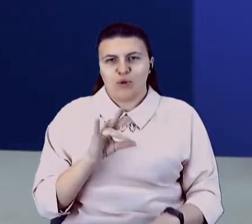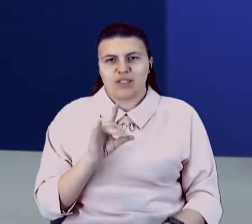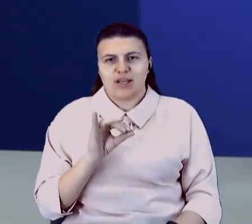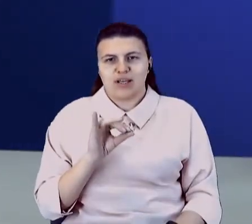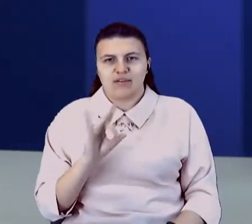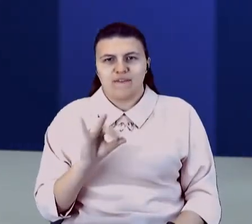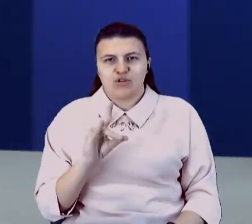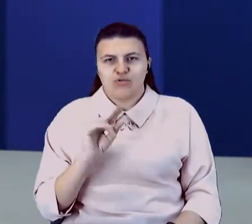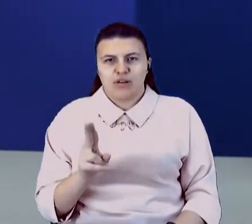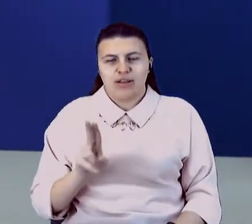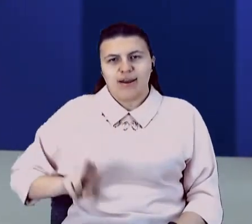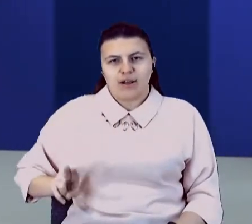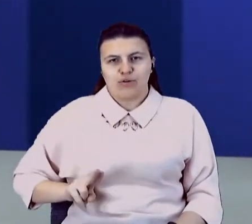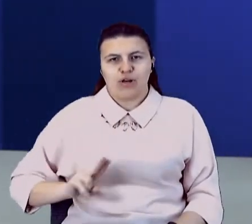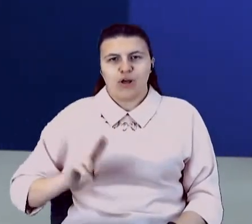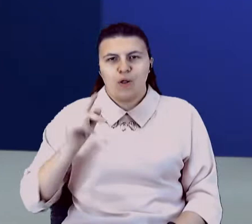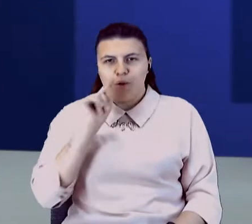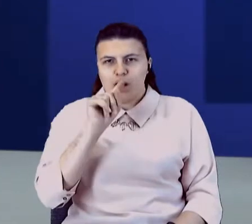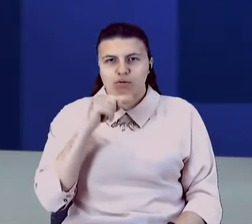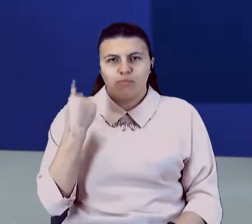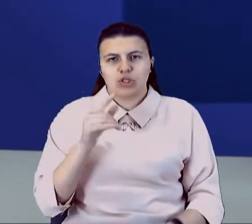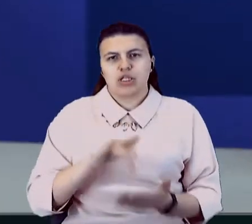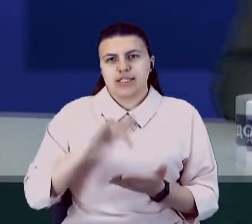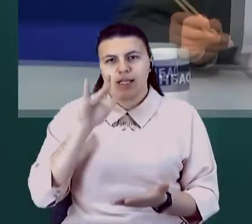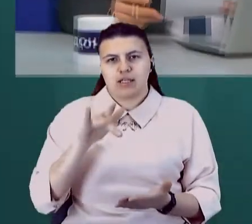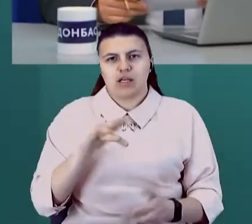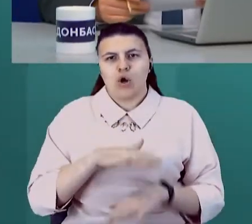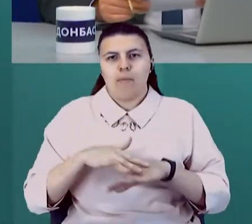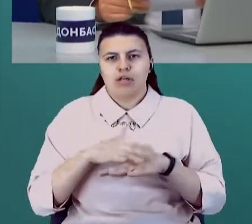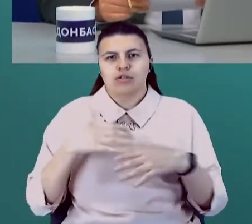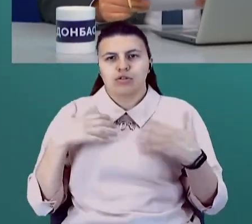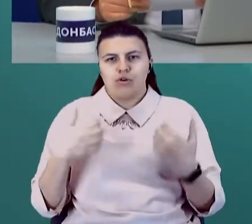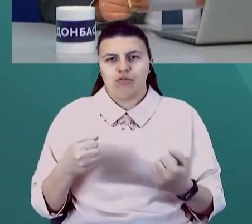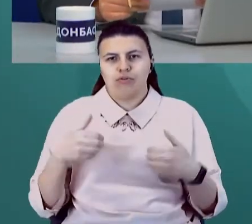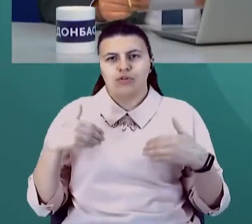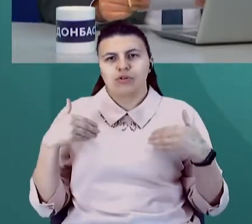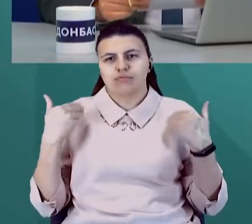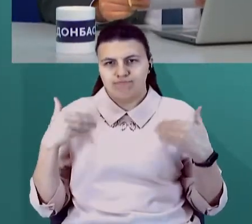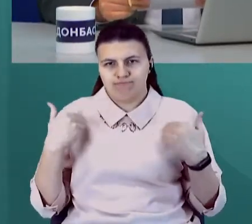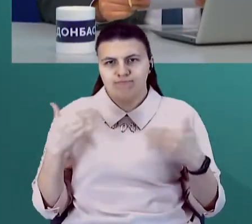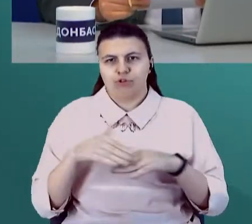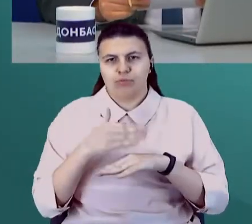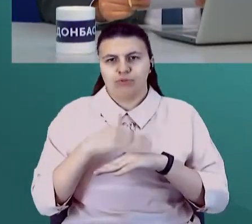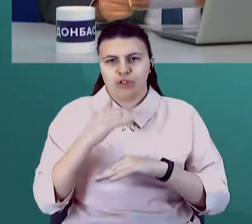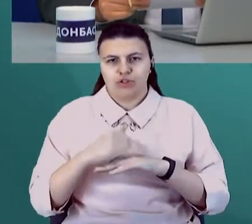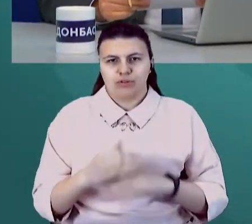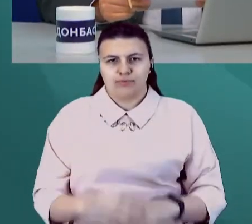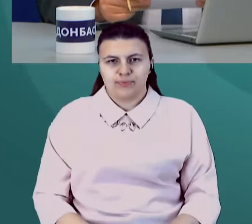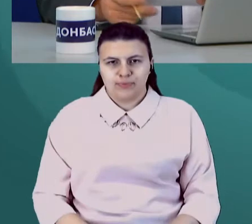Луганського обласного центру громадського здоров'я. Пане Олександре, доброго вечора. Доброго вечора.